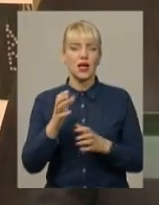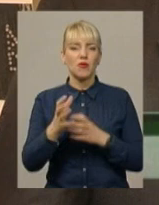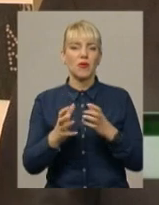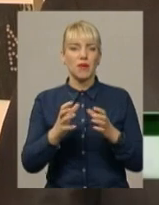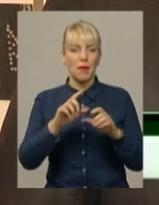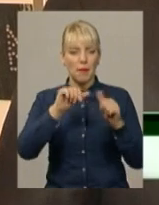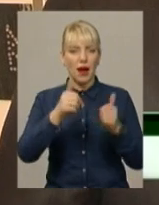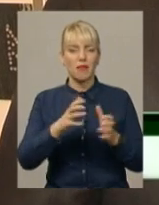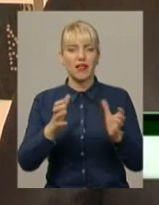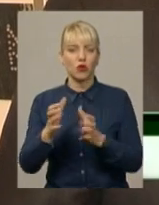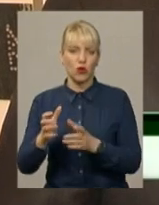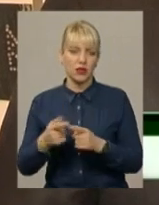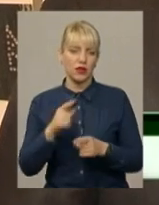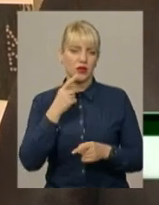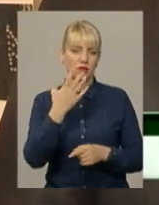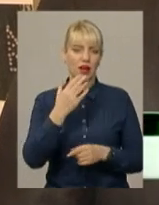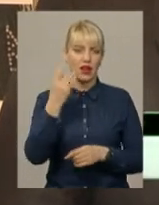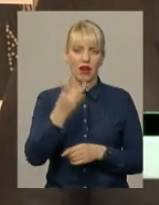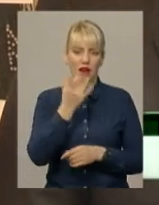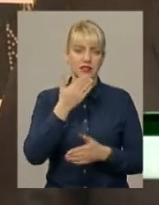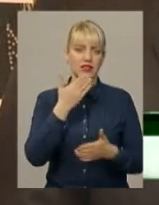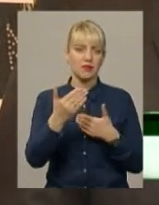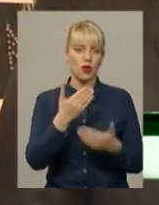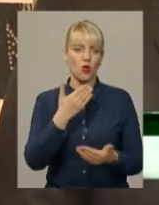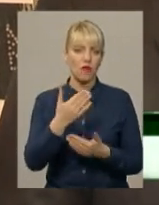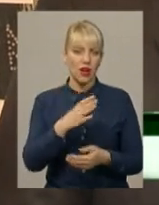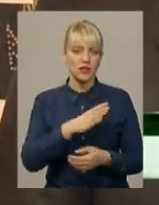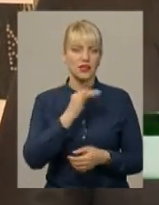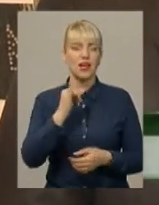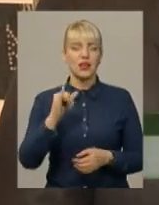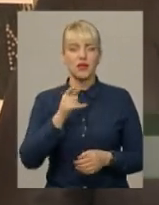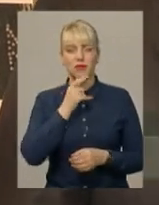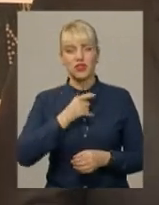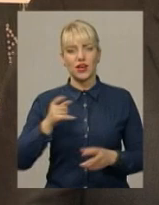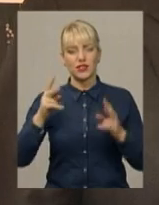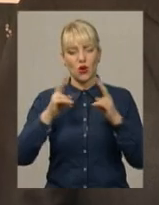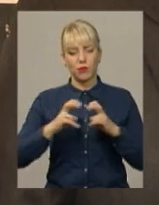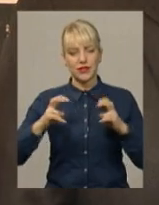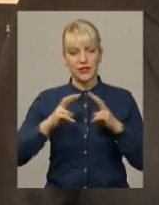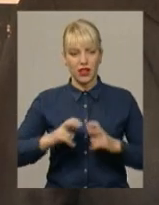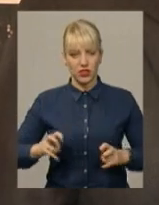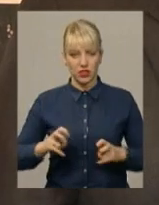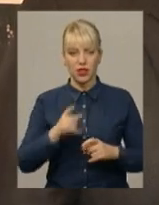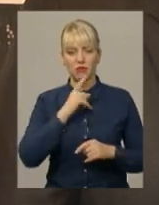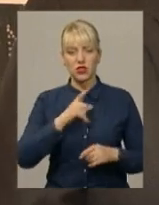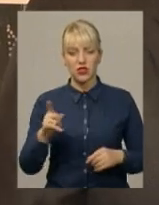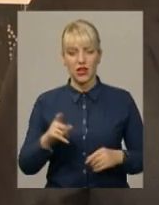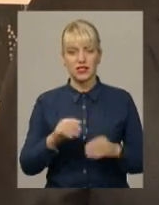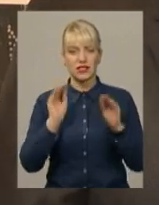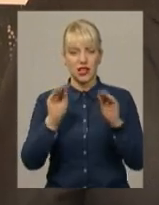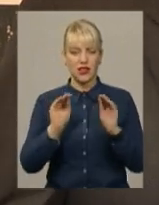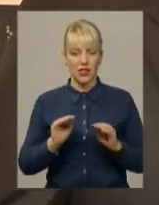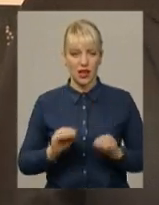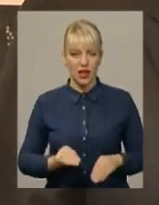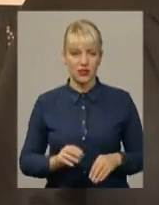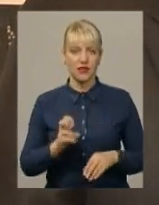Спілкувалися близько п'яти разів. І під час обстеження, під час складання актів.